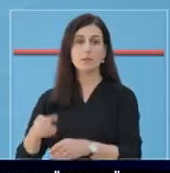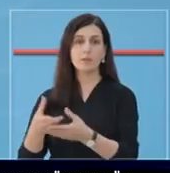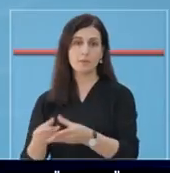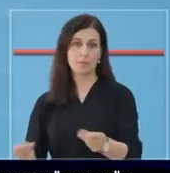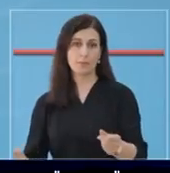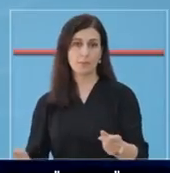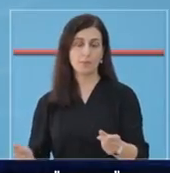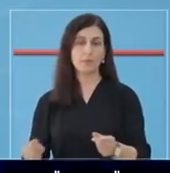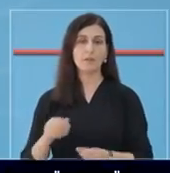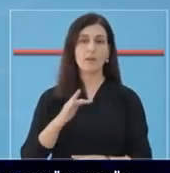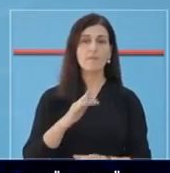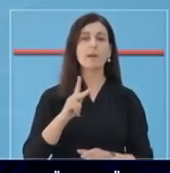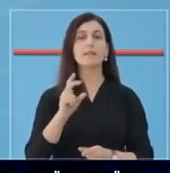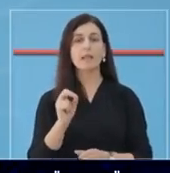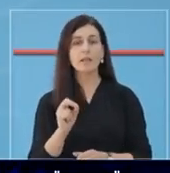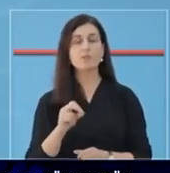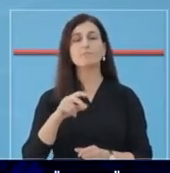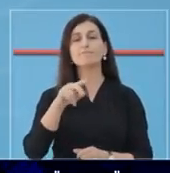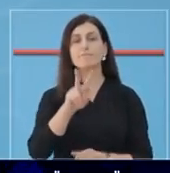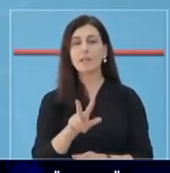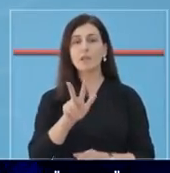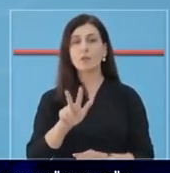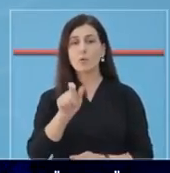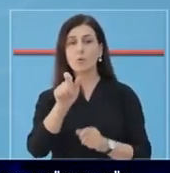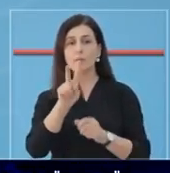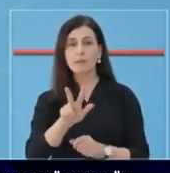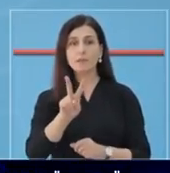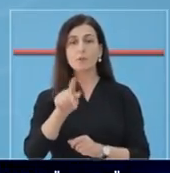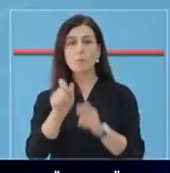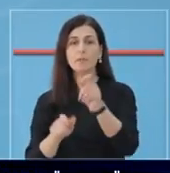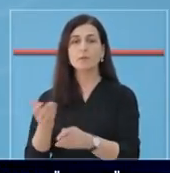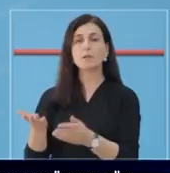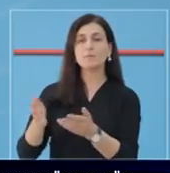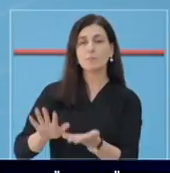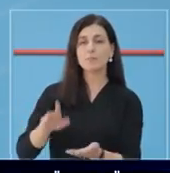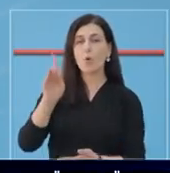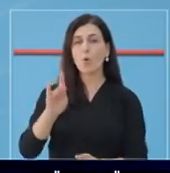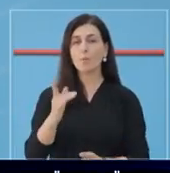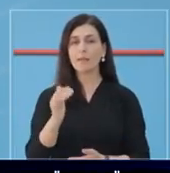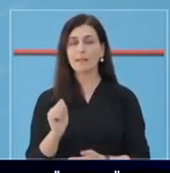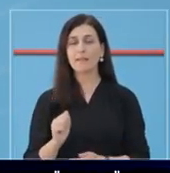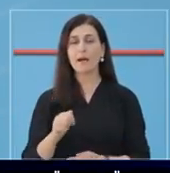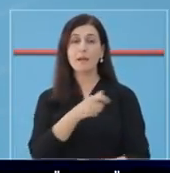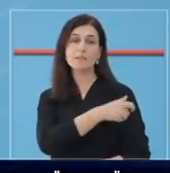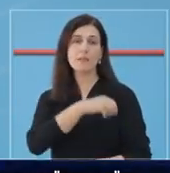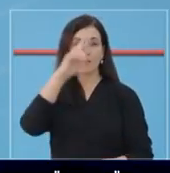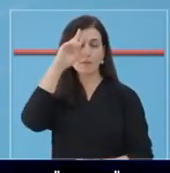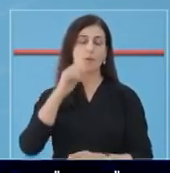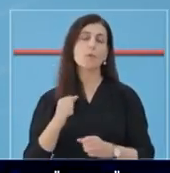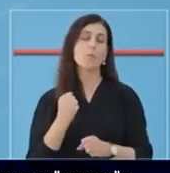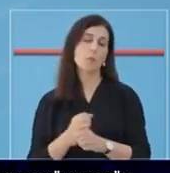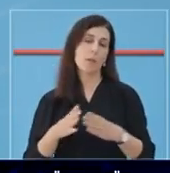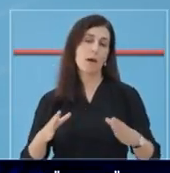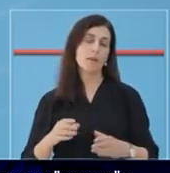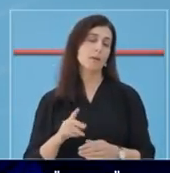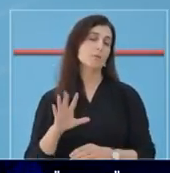Fatkesisht, 32 qytetarë kanë humë burjetë në luftën kundër COVID-it, pa mërsisht për piekeve të personilit shëndetsor. Ministria